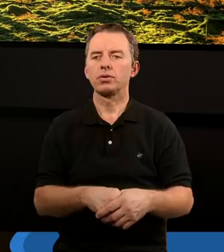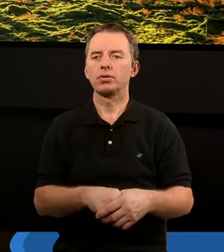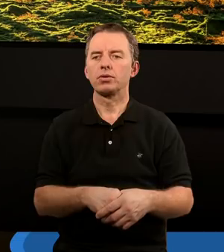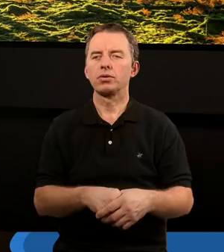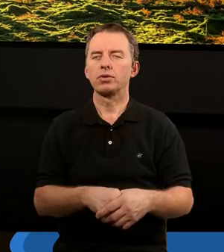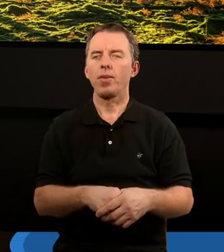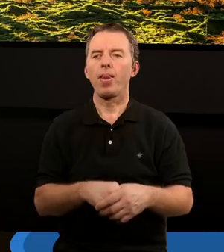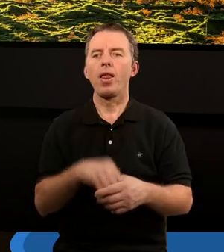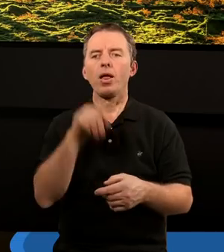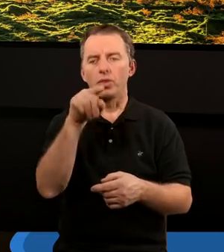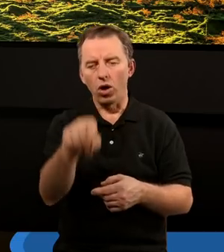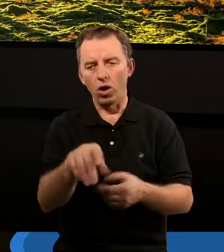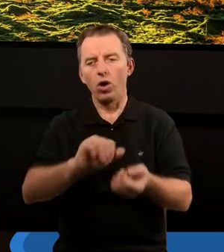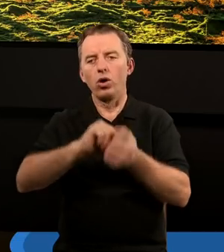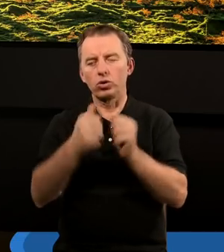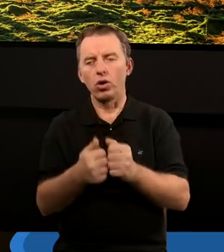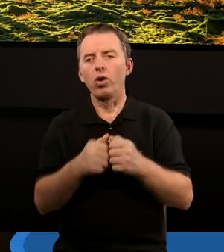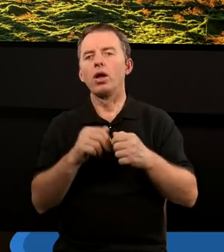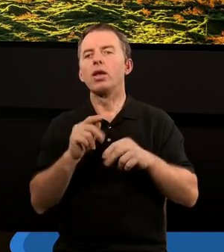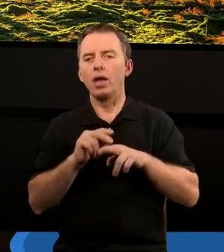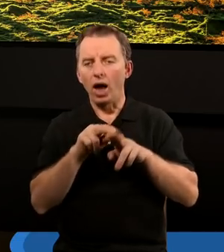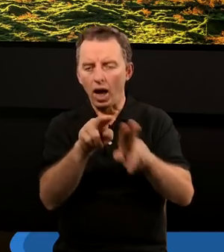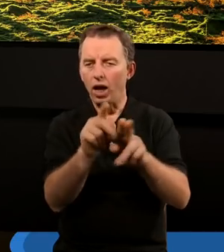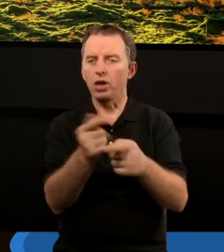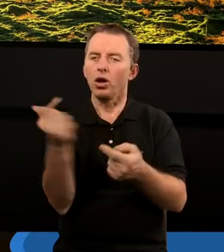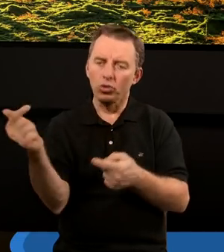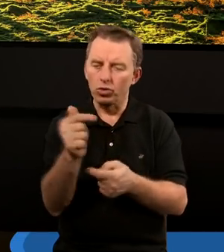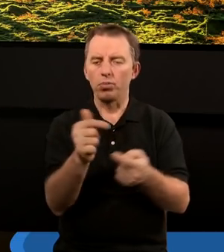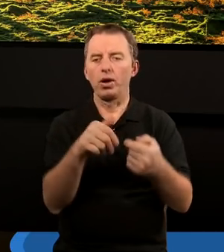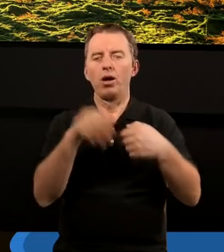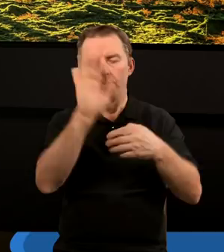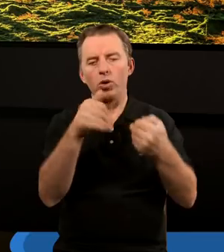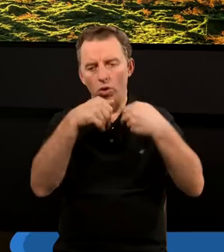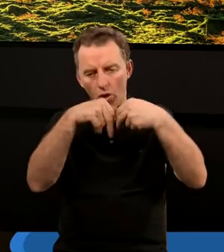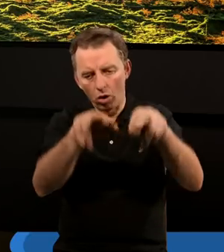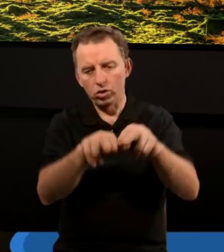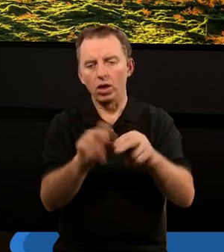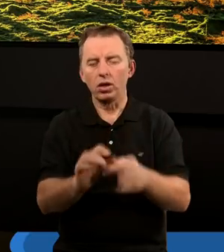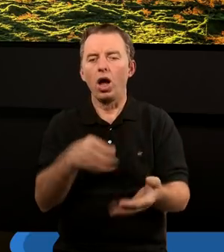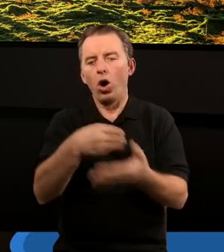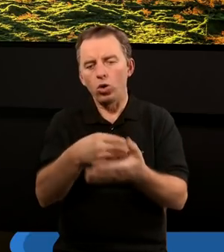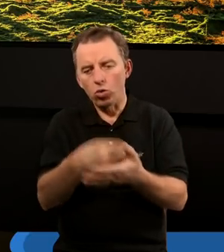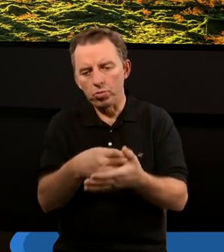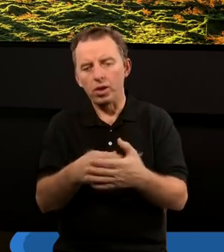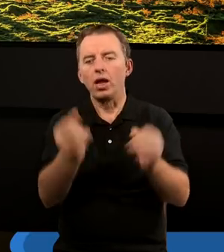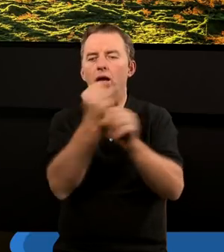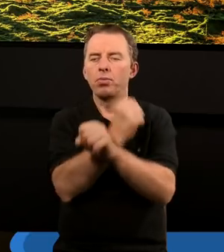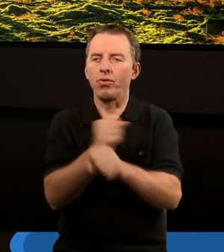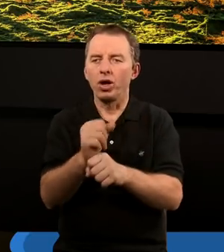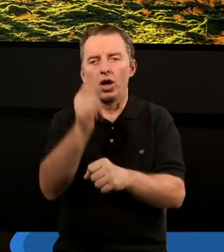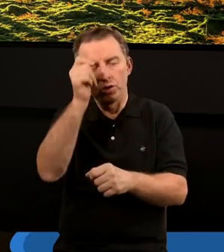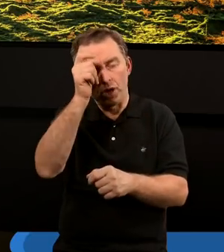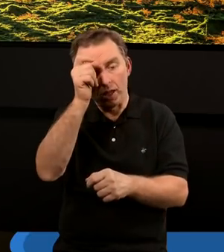I one są należne oczywiście Bogu, bo już mówiliśmy, odkupienie, zbawienie. Szatan chciał to,